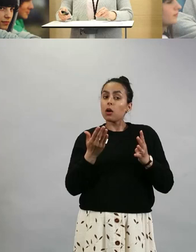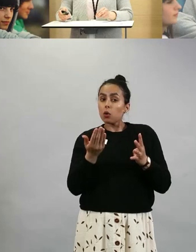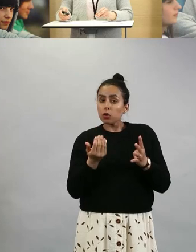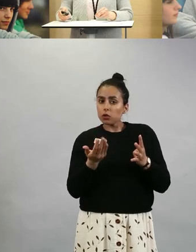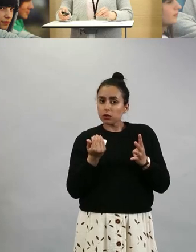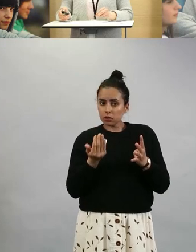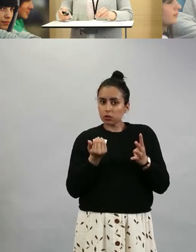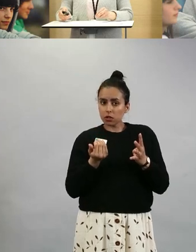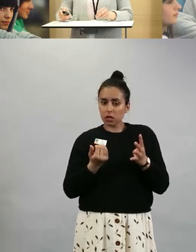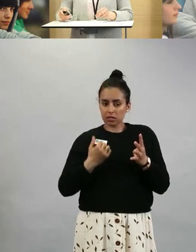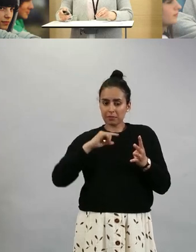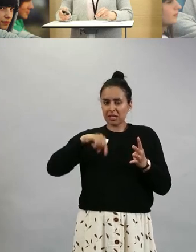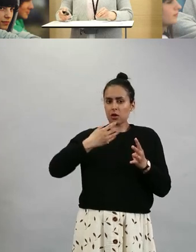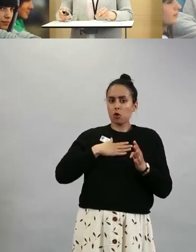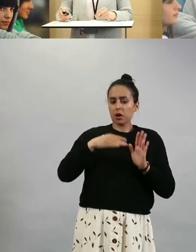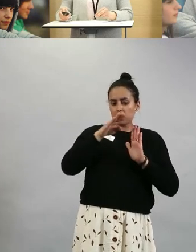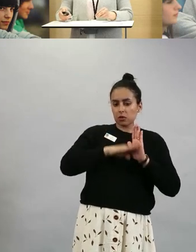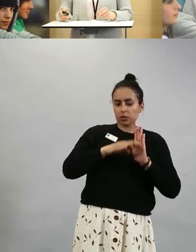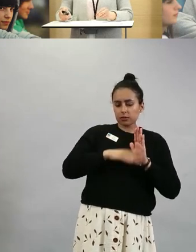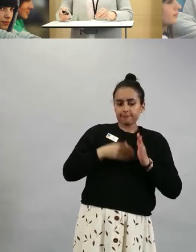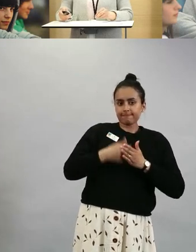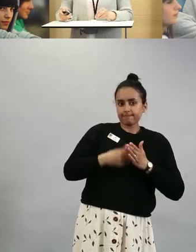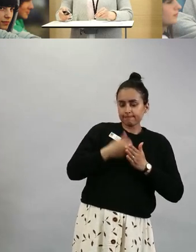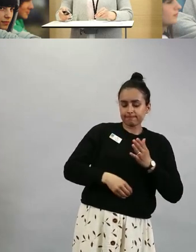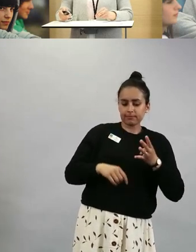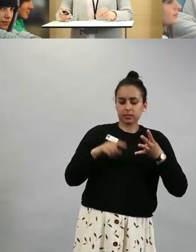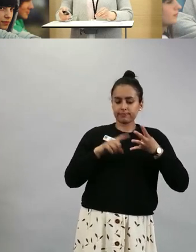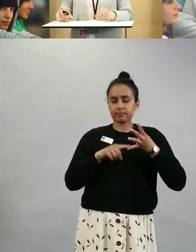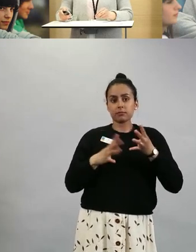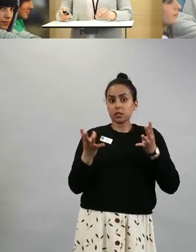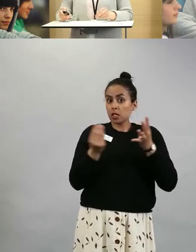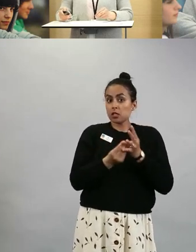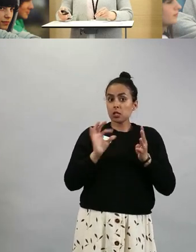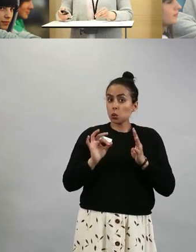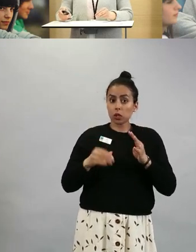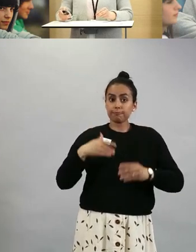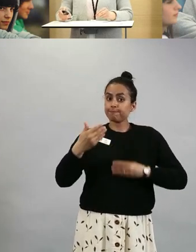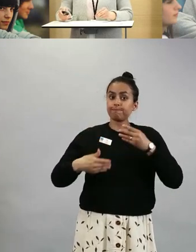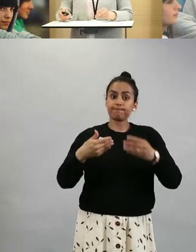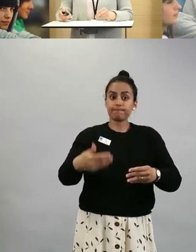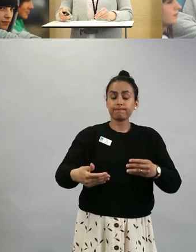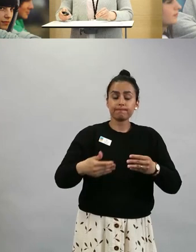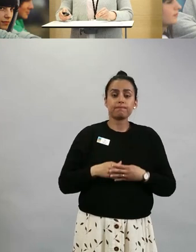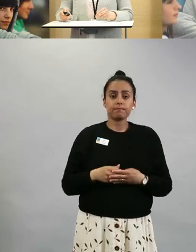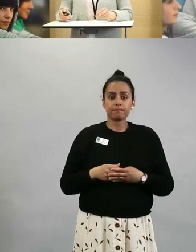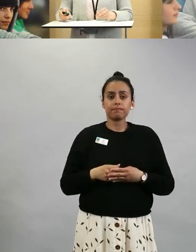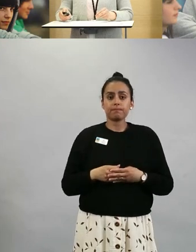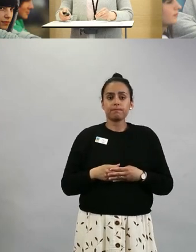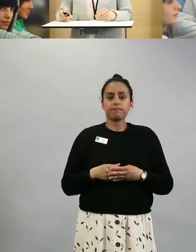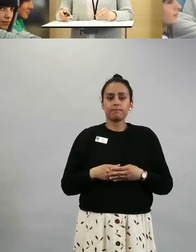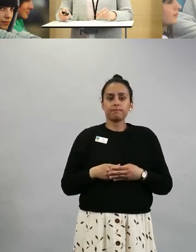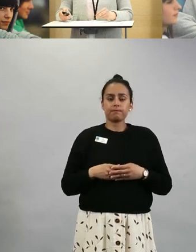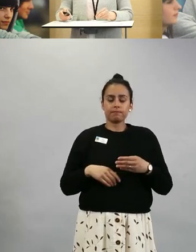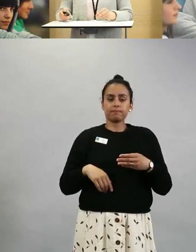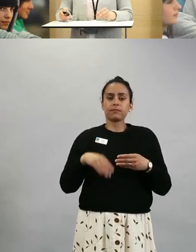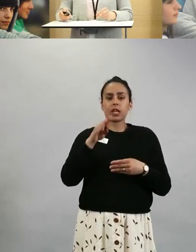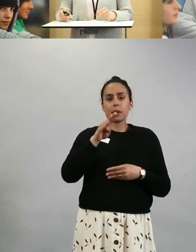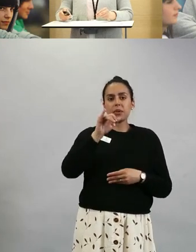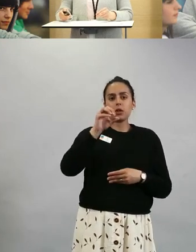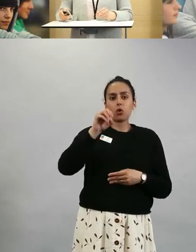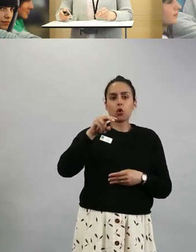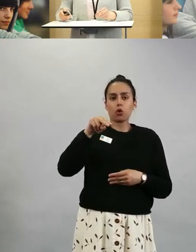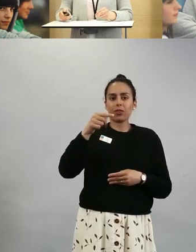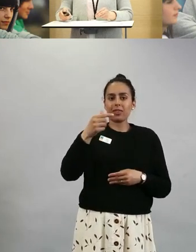omia ohjeistuksia siitä, miten tämän kanssa edetään. Näistä kaksi, eli BioNTech-Pfizerin